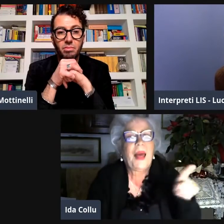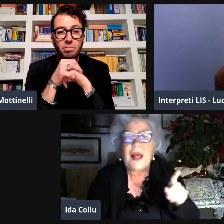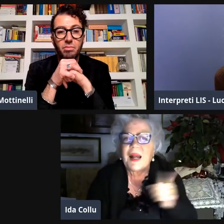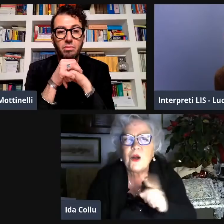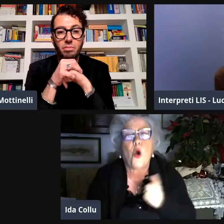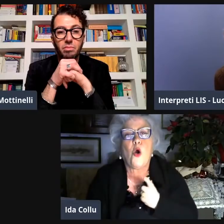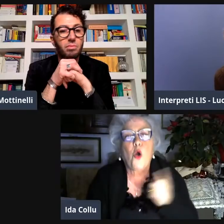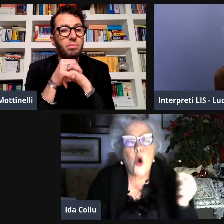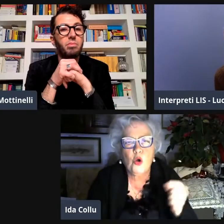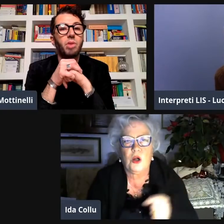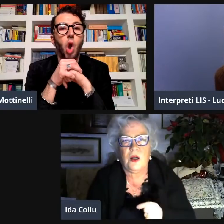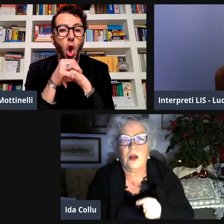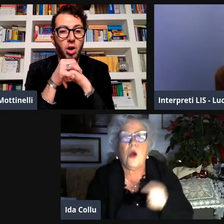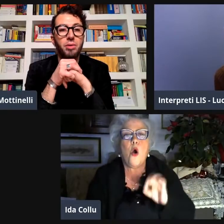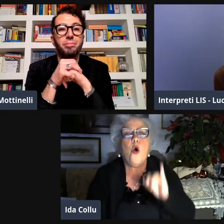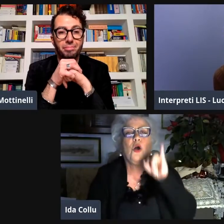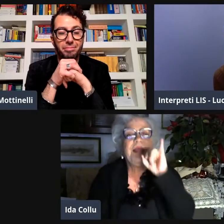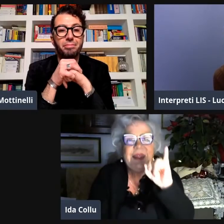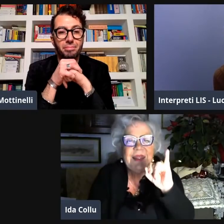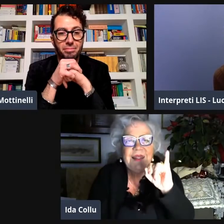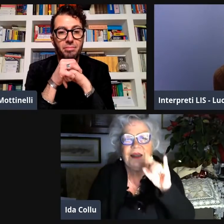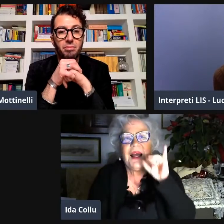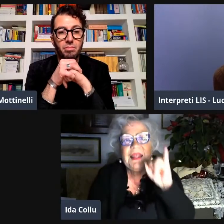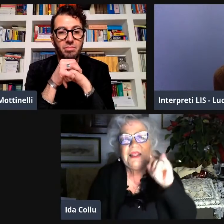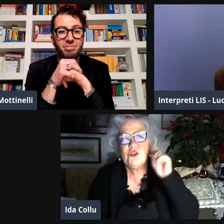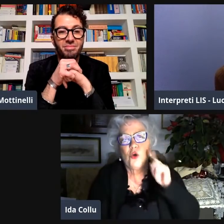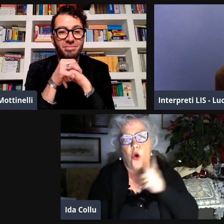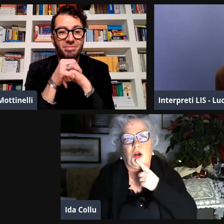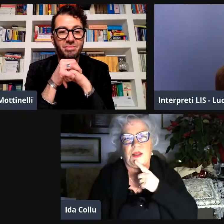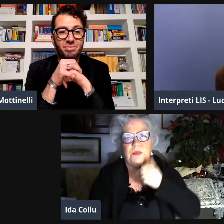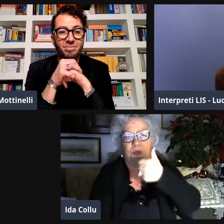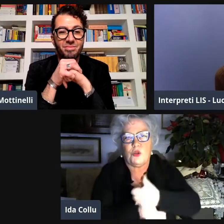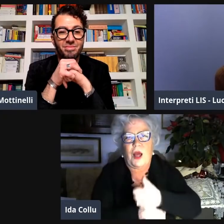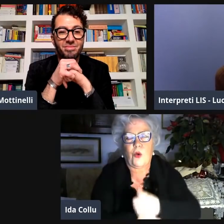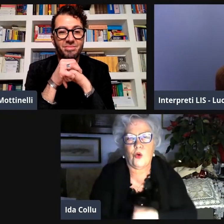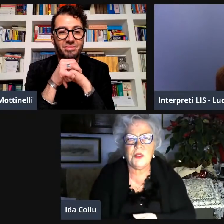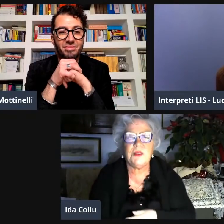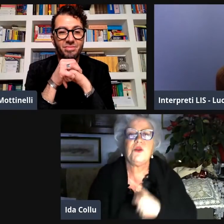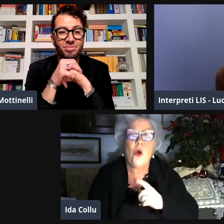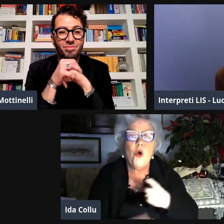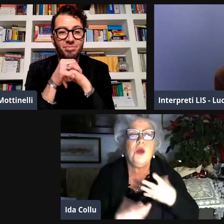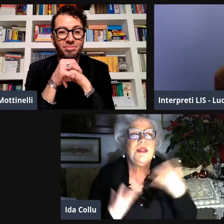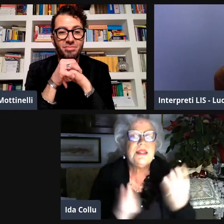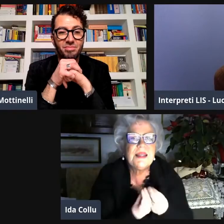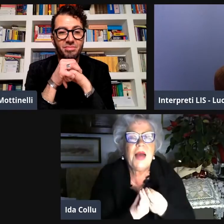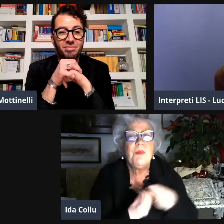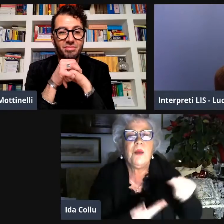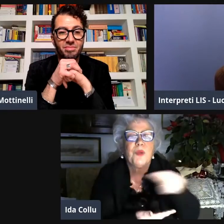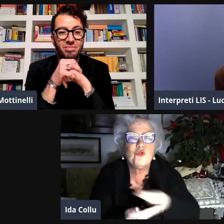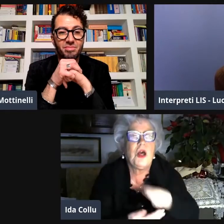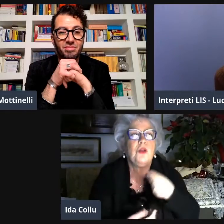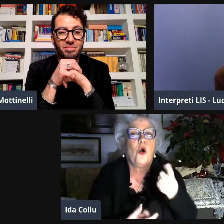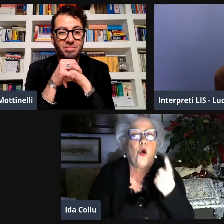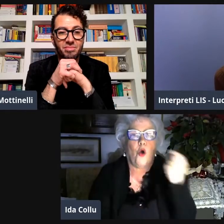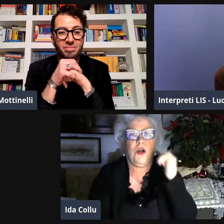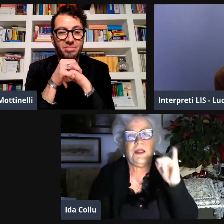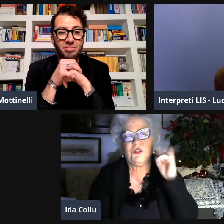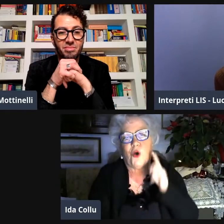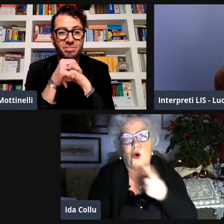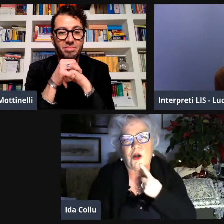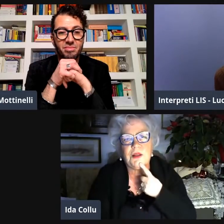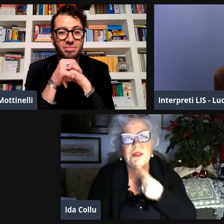io e Renato su questo è su questo che ci battevamo sul con i sordi per avere i sordi